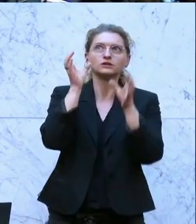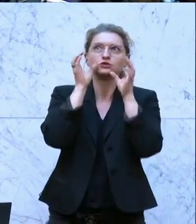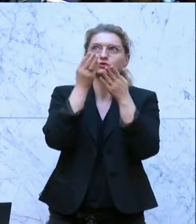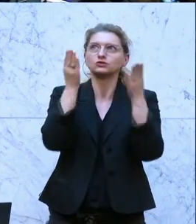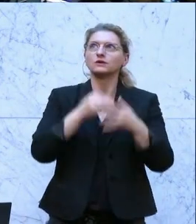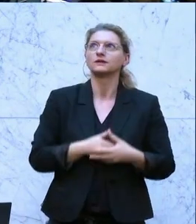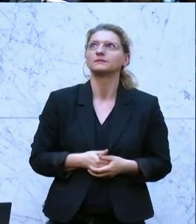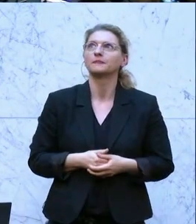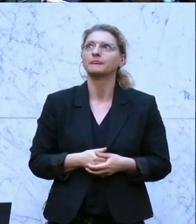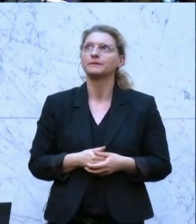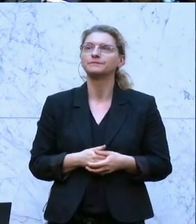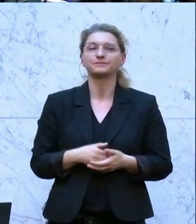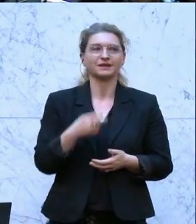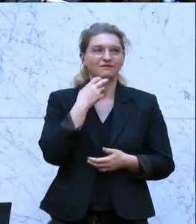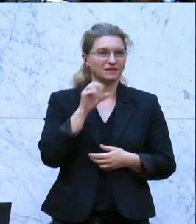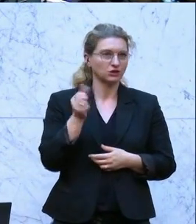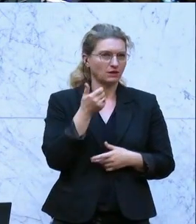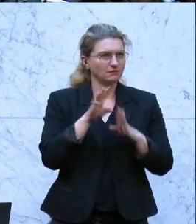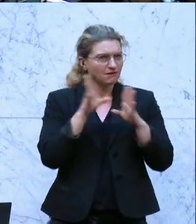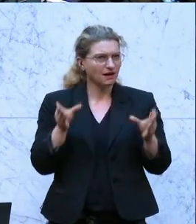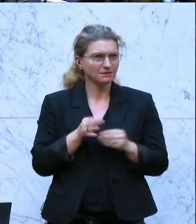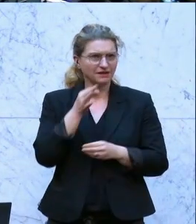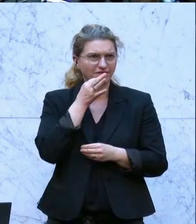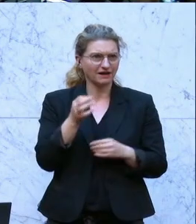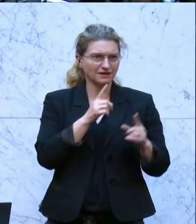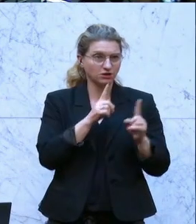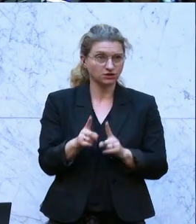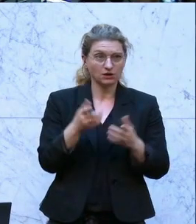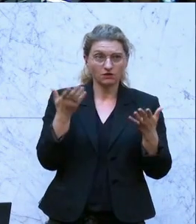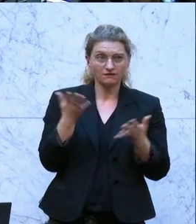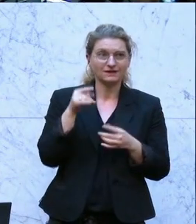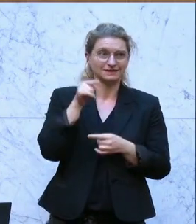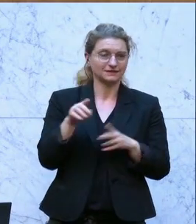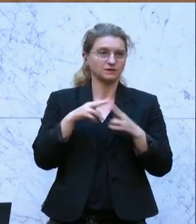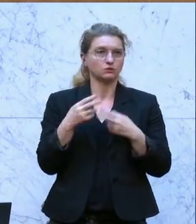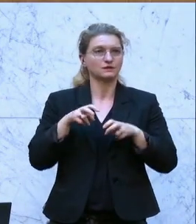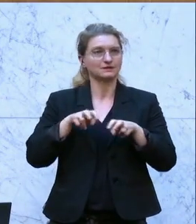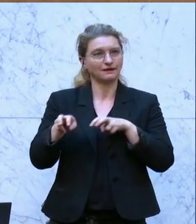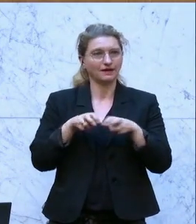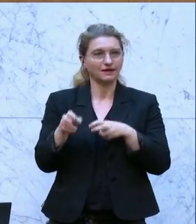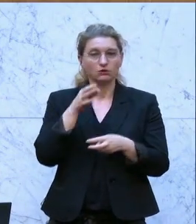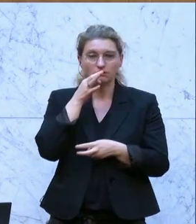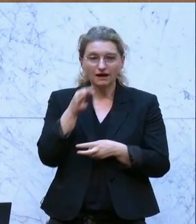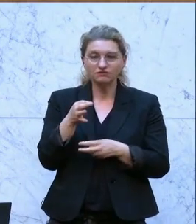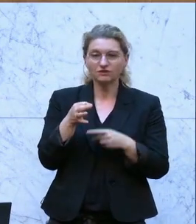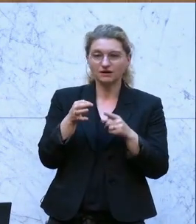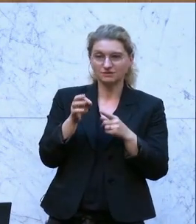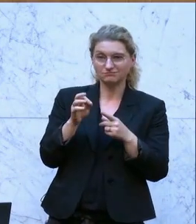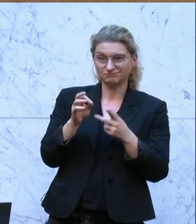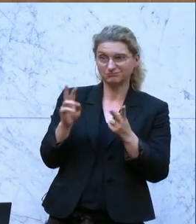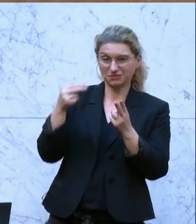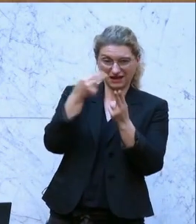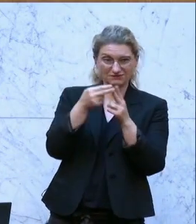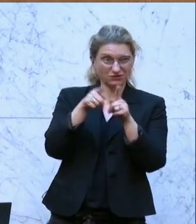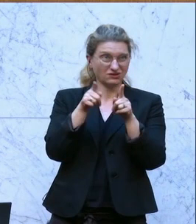zur grundsätzlichen Fragestellung kommen, nämlich ob unter dieser Bundesregierung Anfragebeantwortung eigentlich ihren Namen verdienen. Und ich glaube es sehr